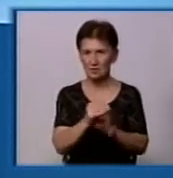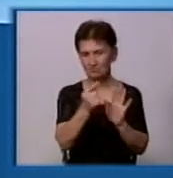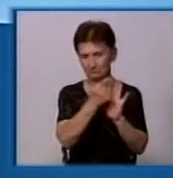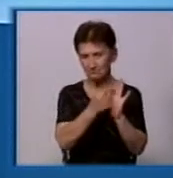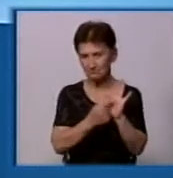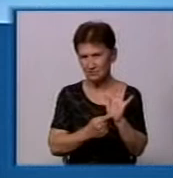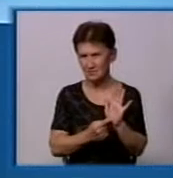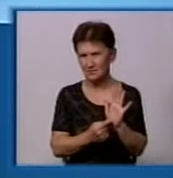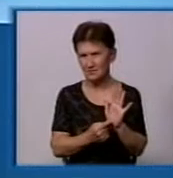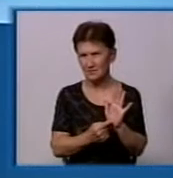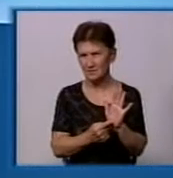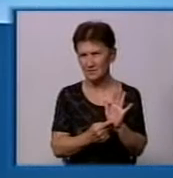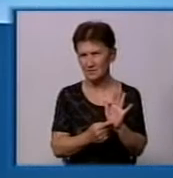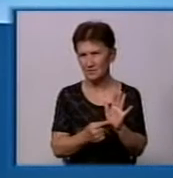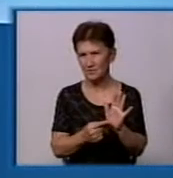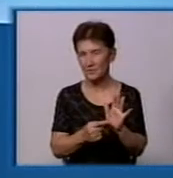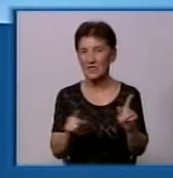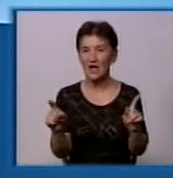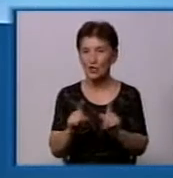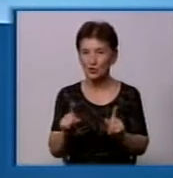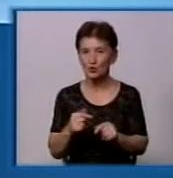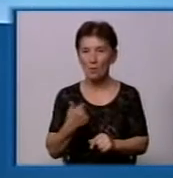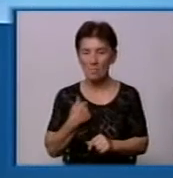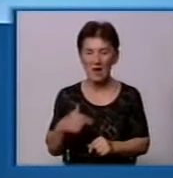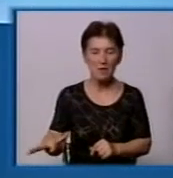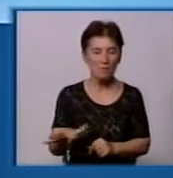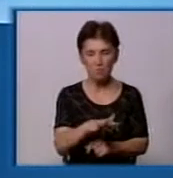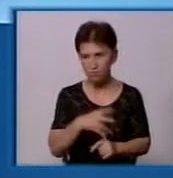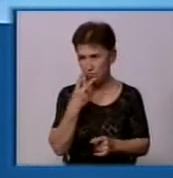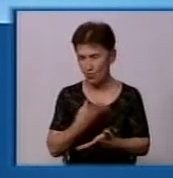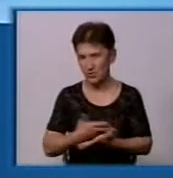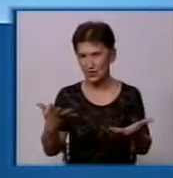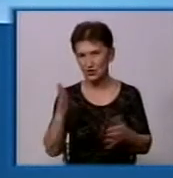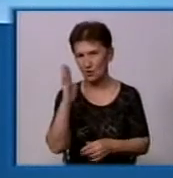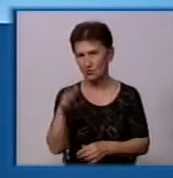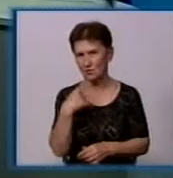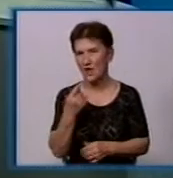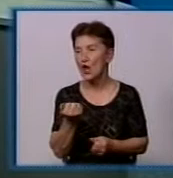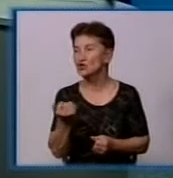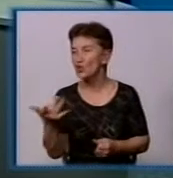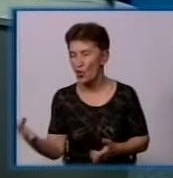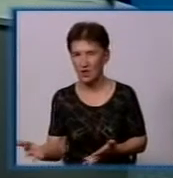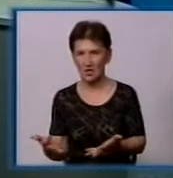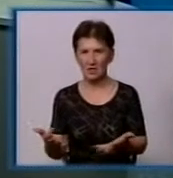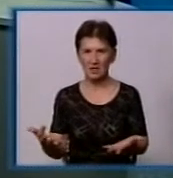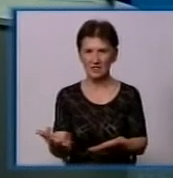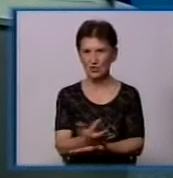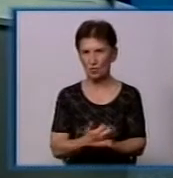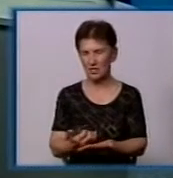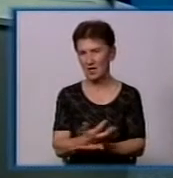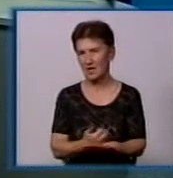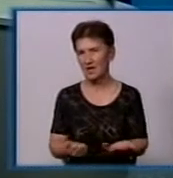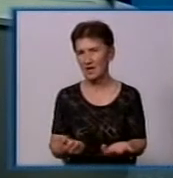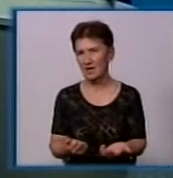цим контейнерам, щоб ми будем публични, ми будем говорити, скільки ми собрали, будем говорити стоимості контейнерних площадок, які ми